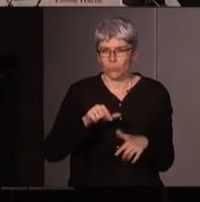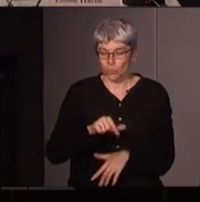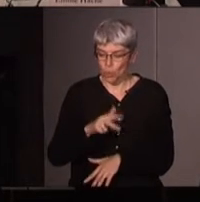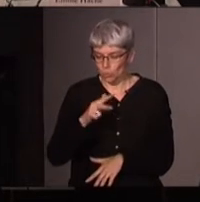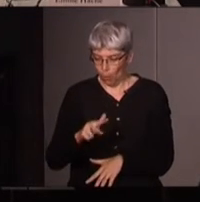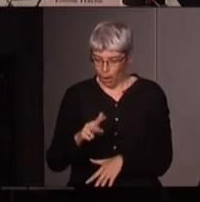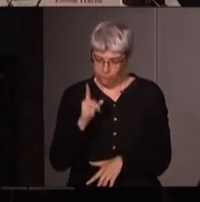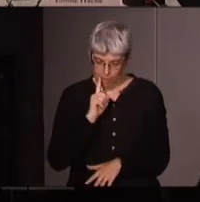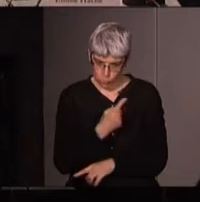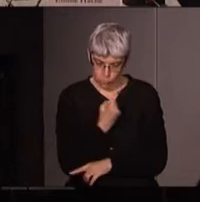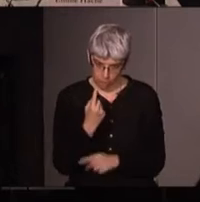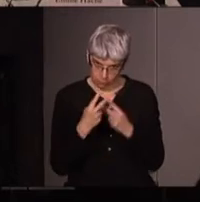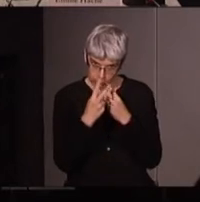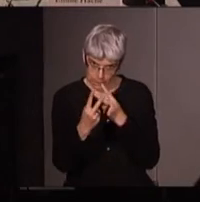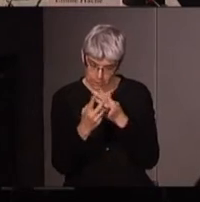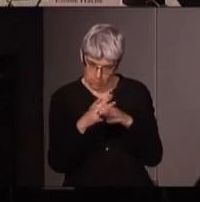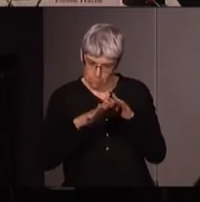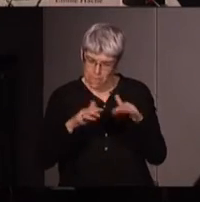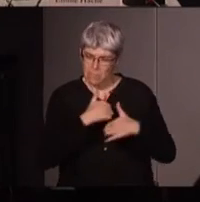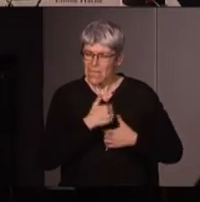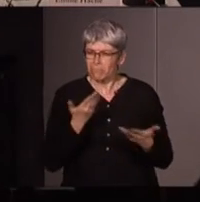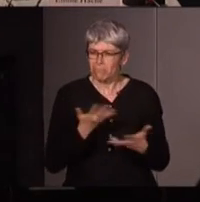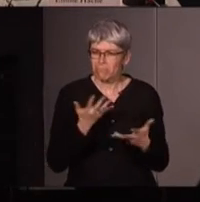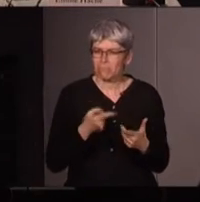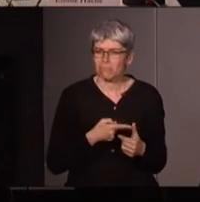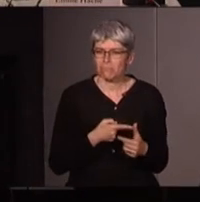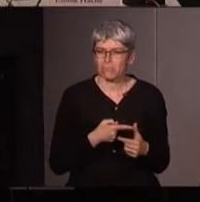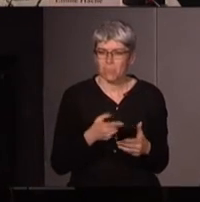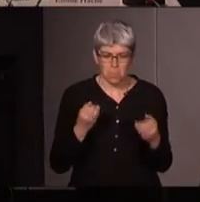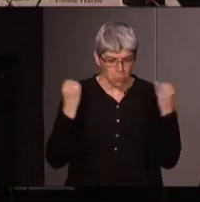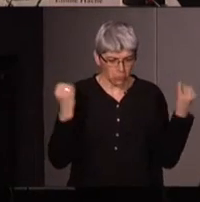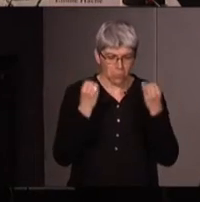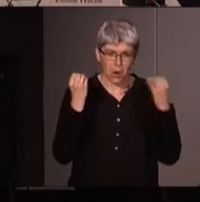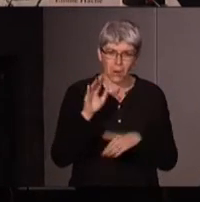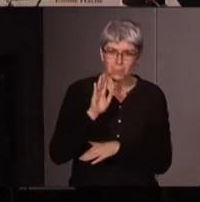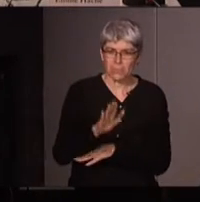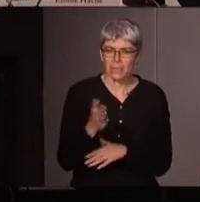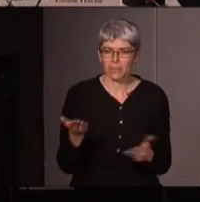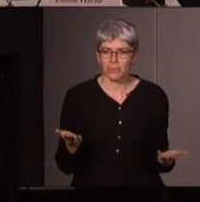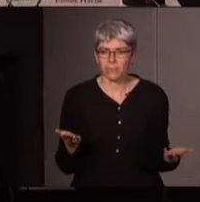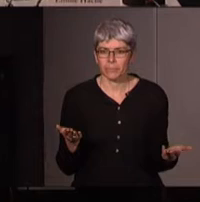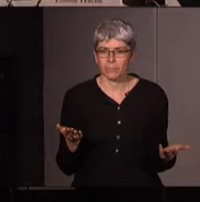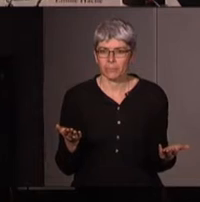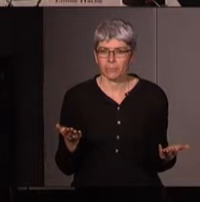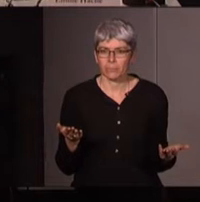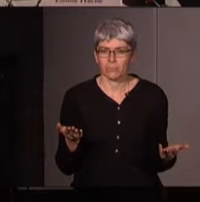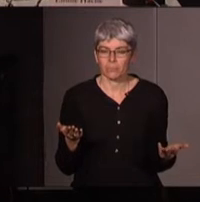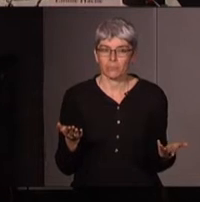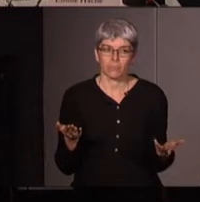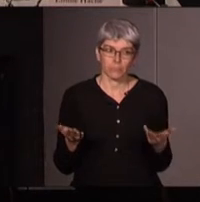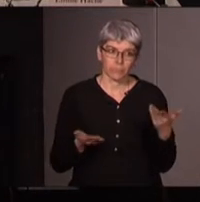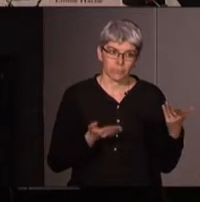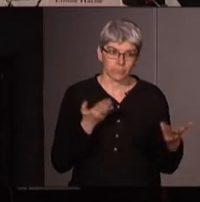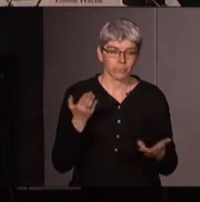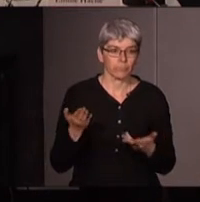arrivé et donc la question plus générale c'est dans ce mouvement particulier de l'écoféminisme et éventuellement